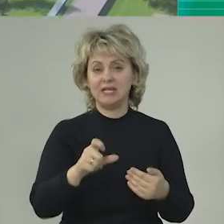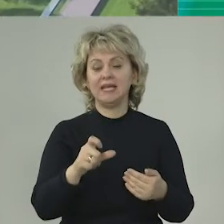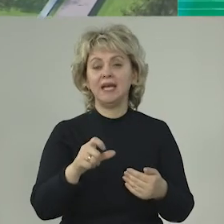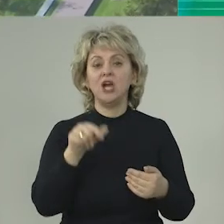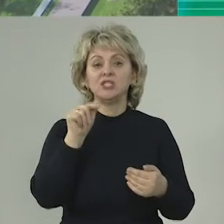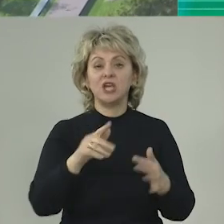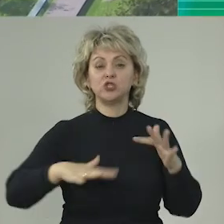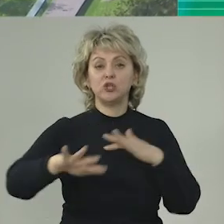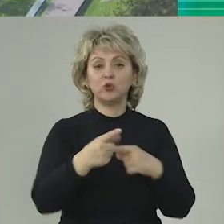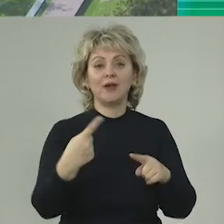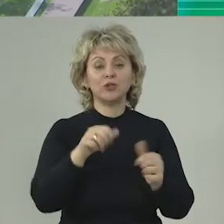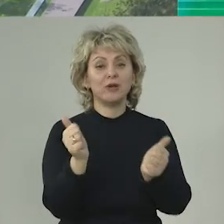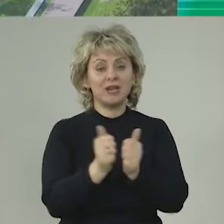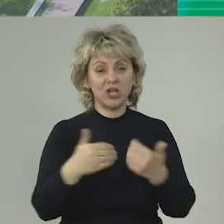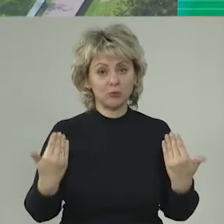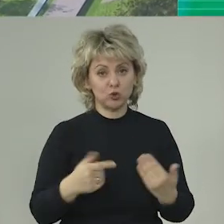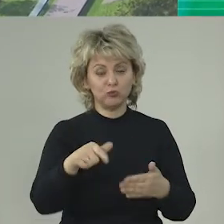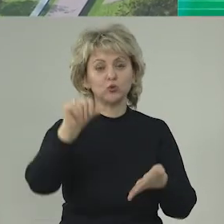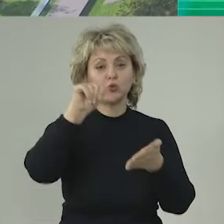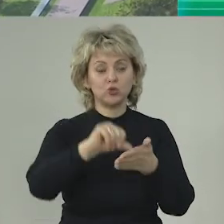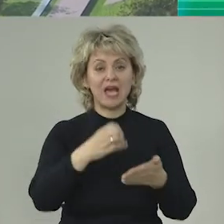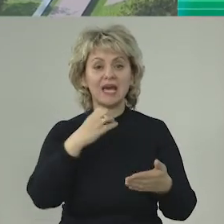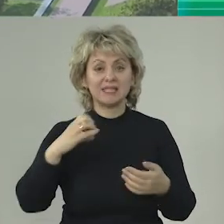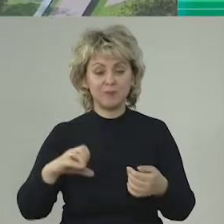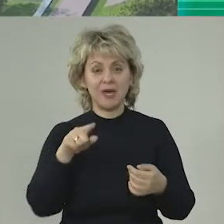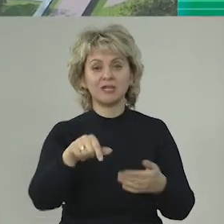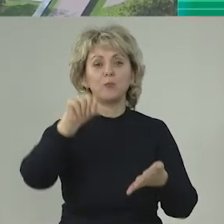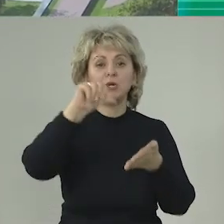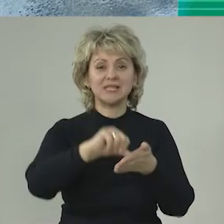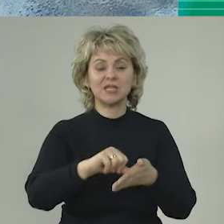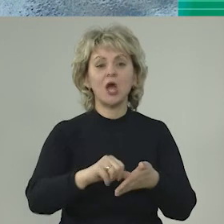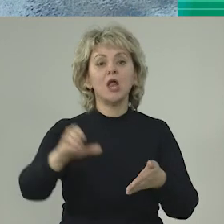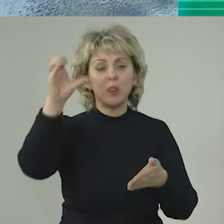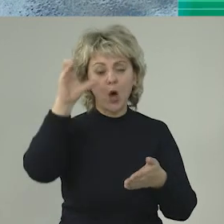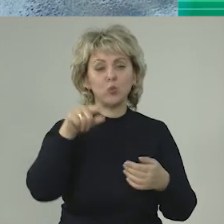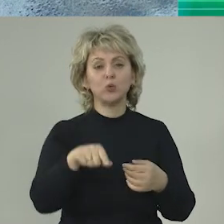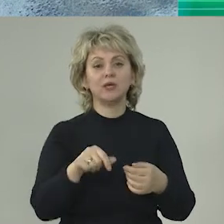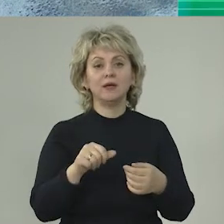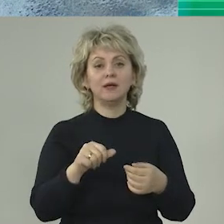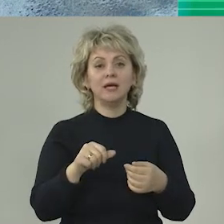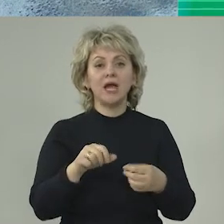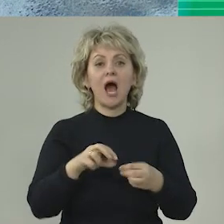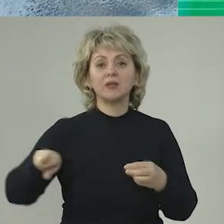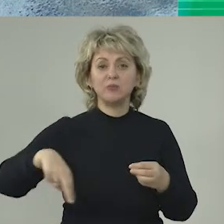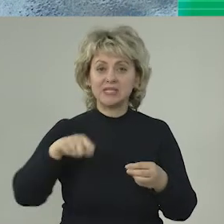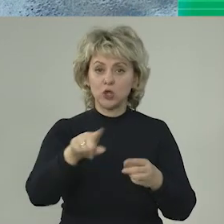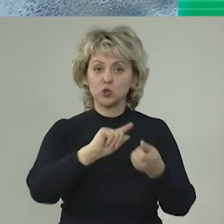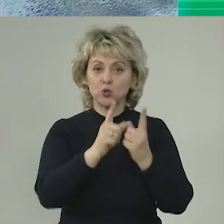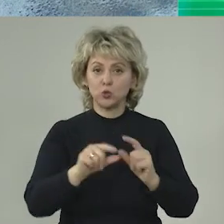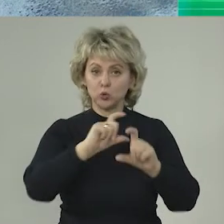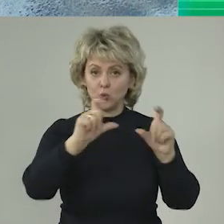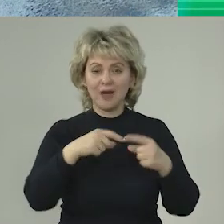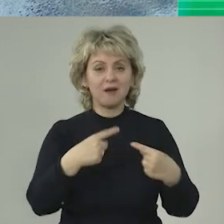территории, которые рядом проживают, с участием экспертов, представителей науки, административных